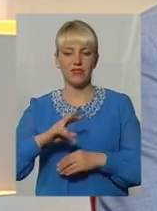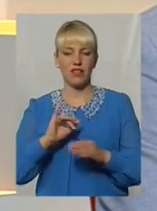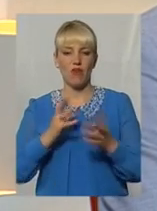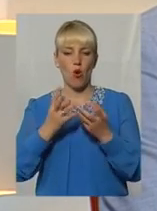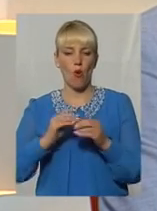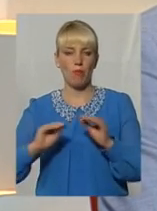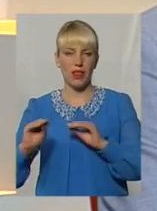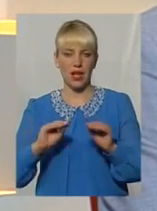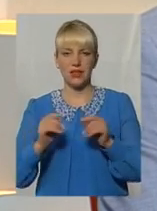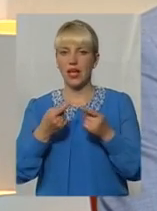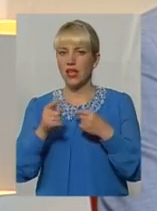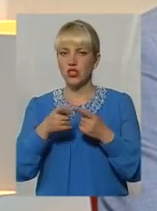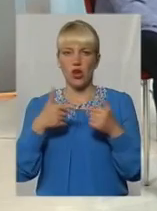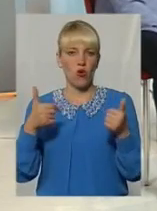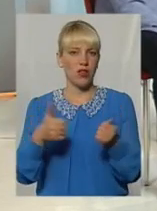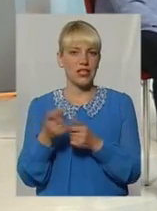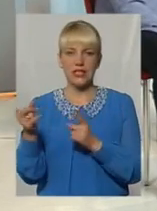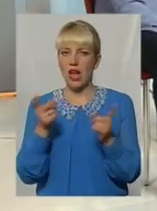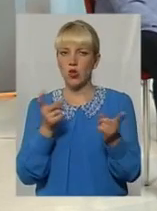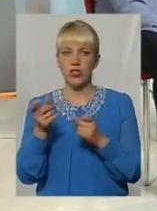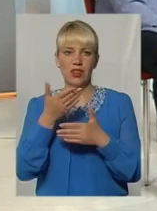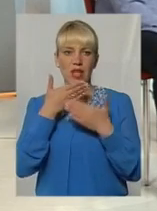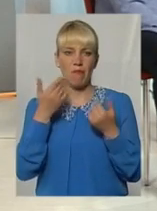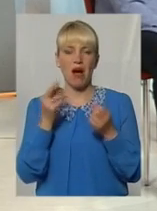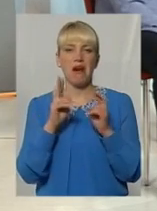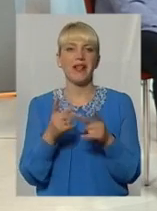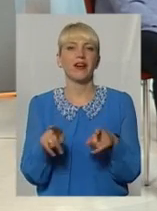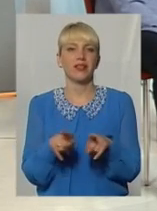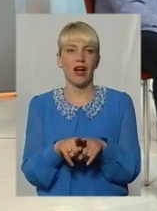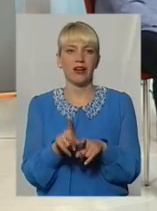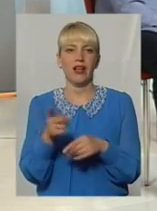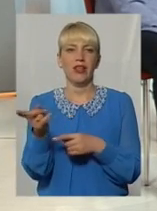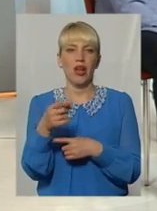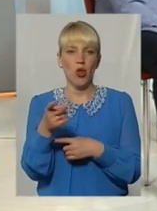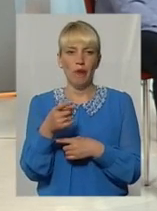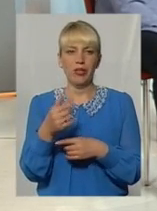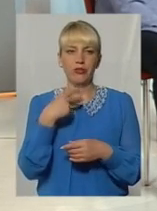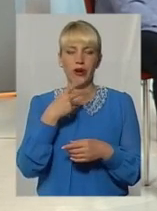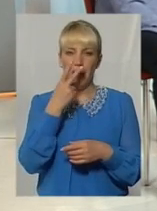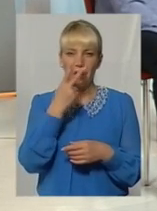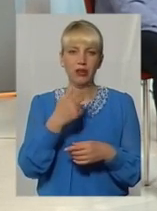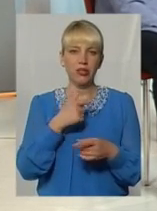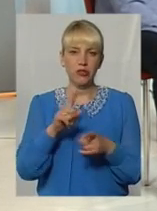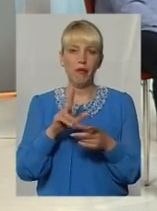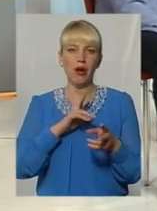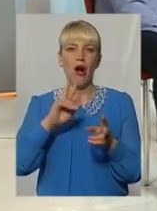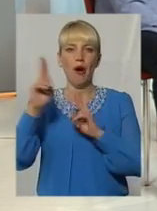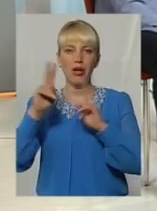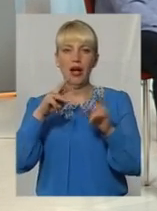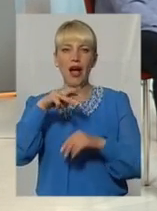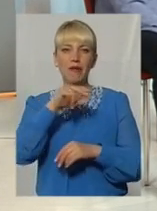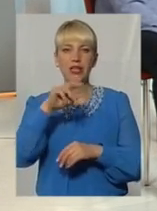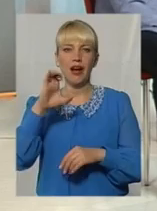Тут інші організації не залучаються. А як же так Тернопільську обрізали теж рятувальники? Ні, Тернопільську